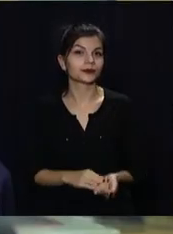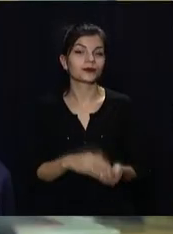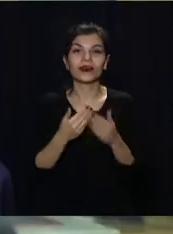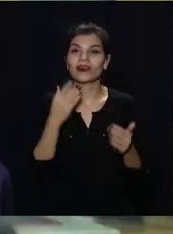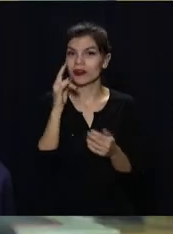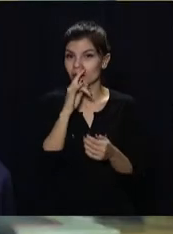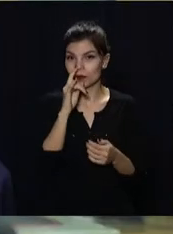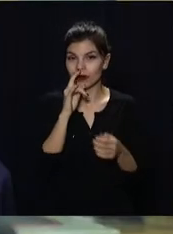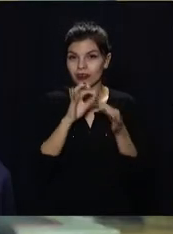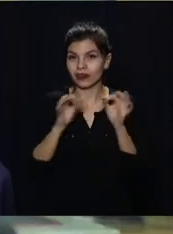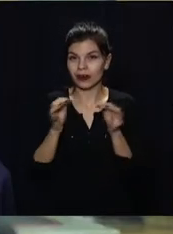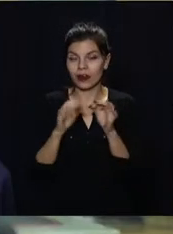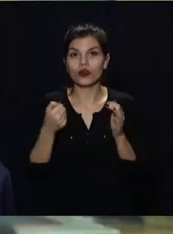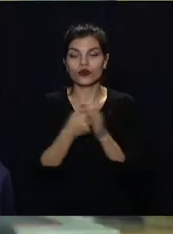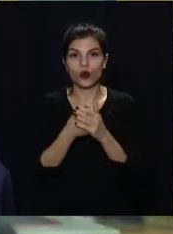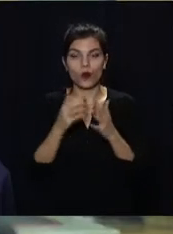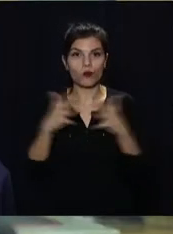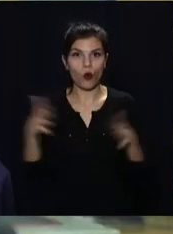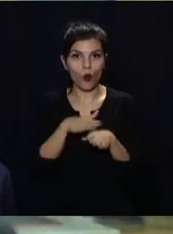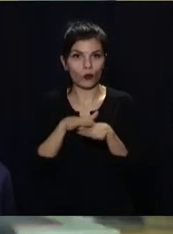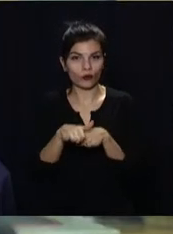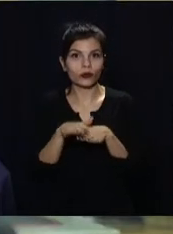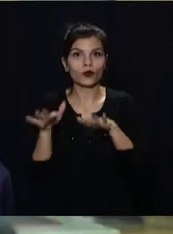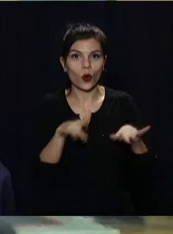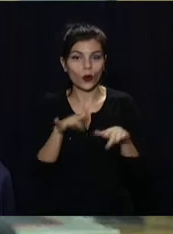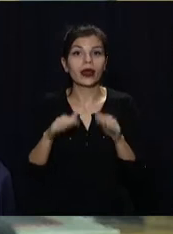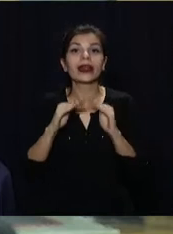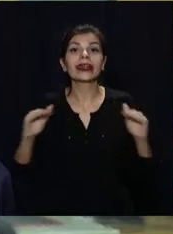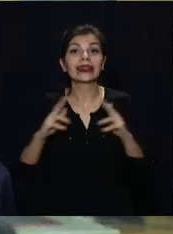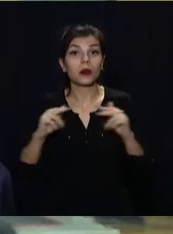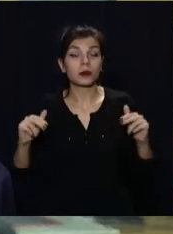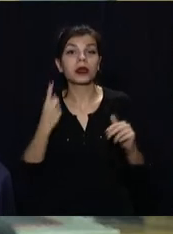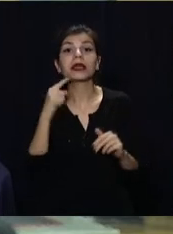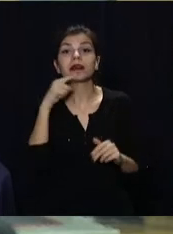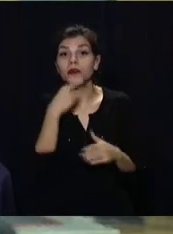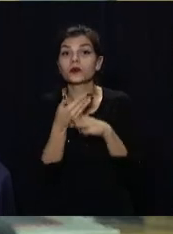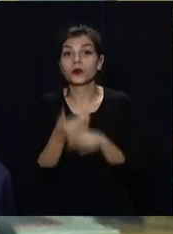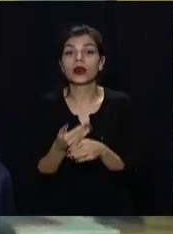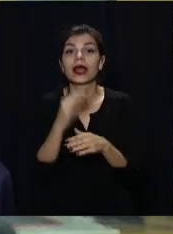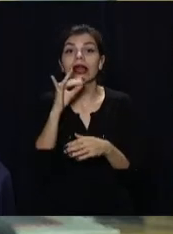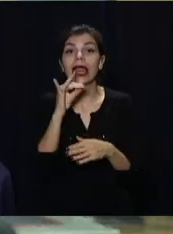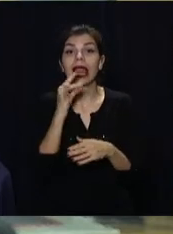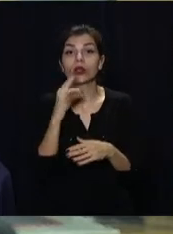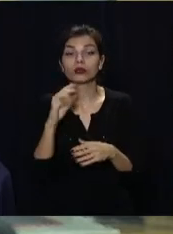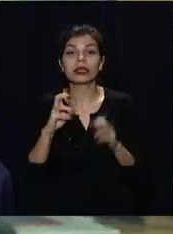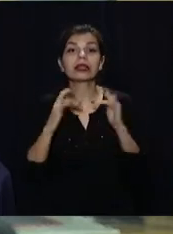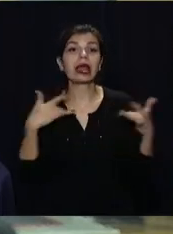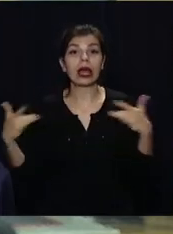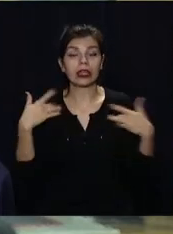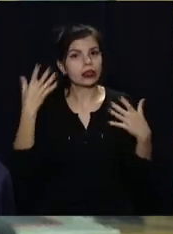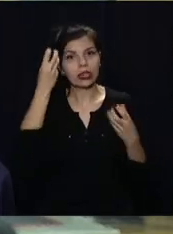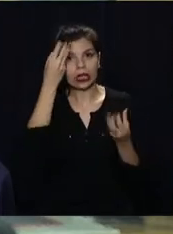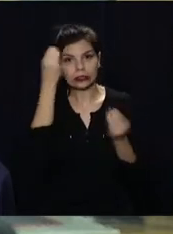Від маленьких реплік до повноцінних ролей. Знайти себе особливим діткам Днімпра допомагає єдиний у місті інклюзивний театр незабудки.